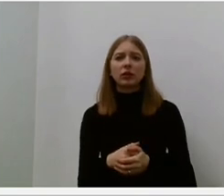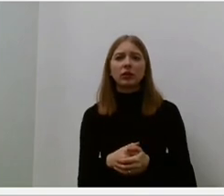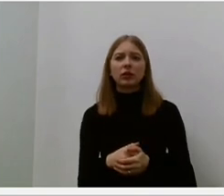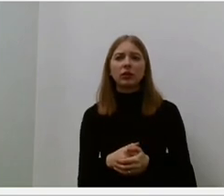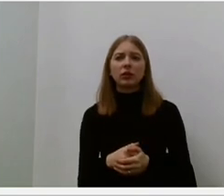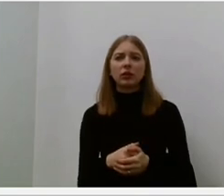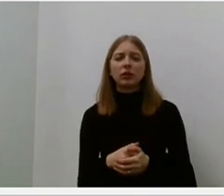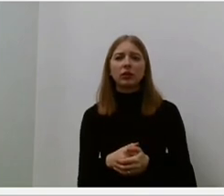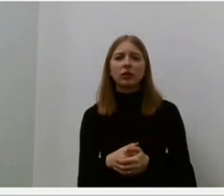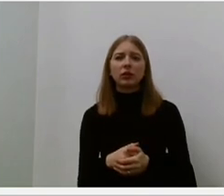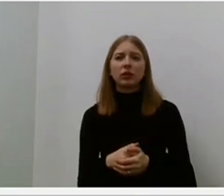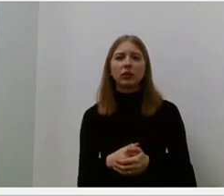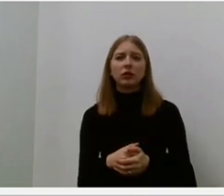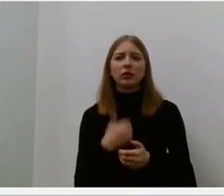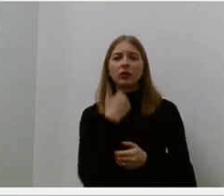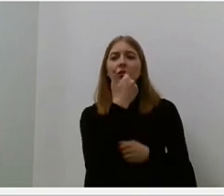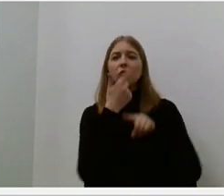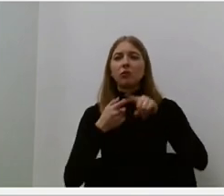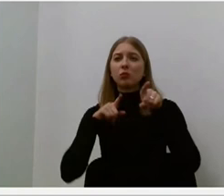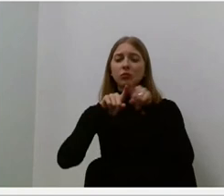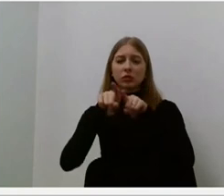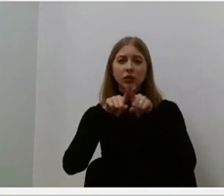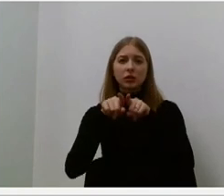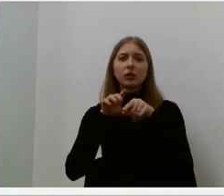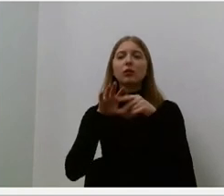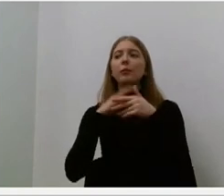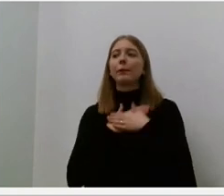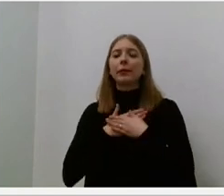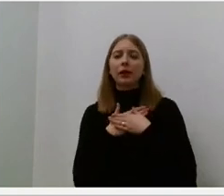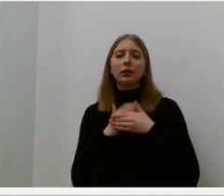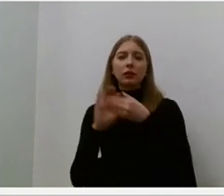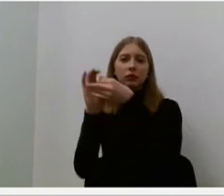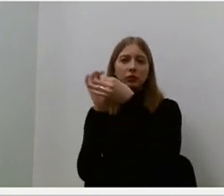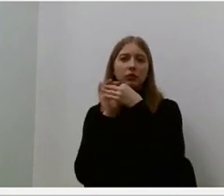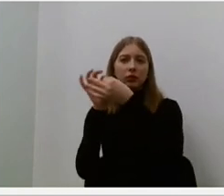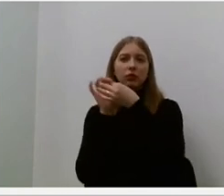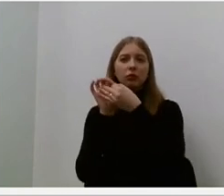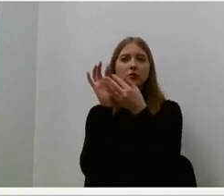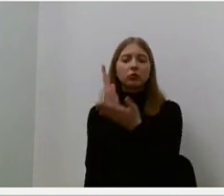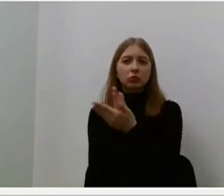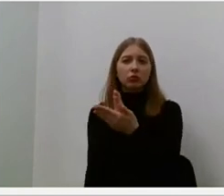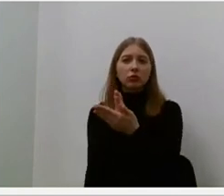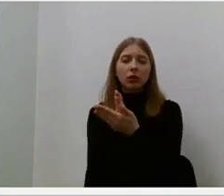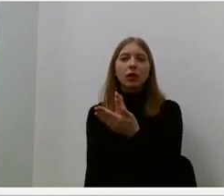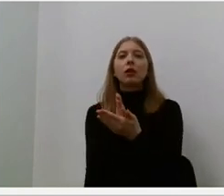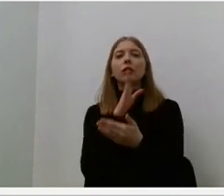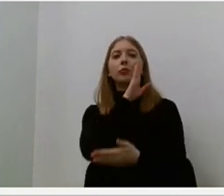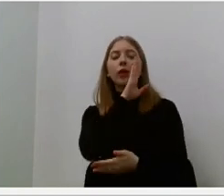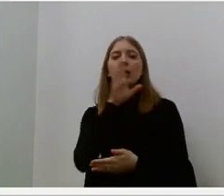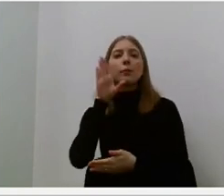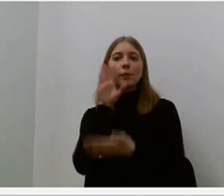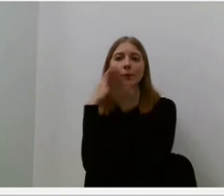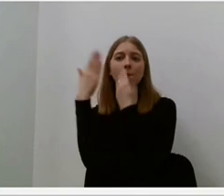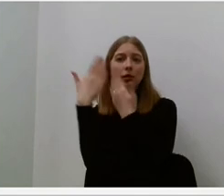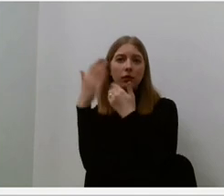jos pusės ir yra ta žmogus, per kurį jį irgi gali bendrauti su mama, kad yra tie tarpininkai,